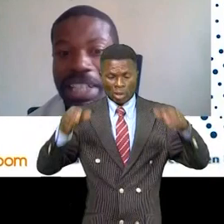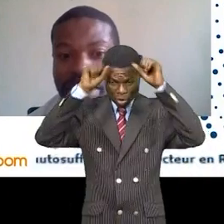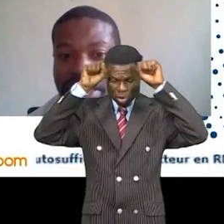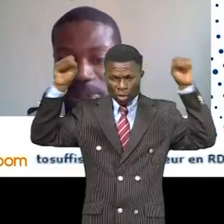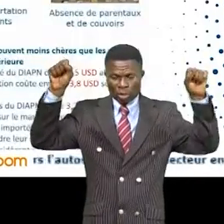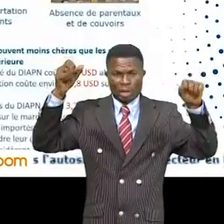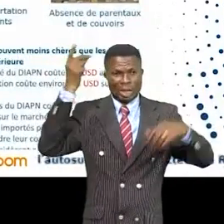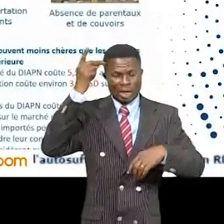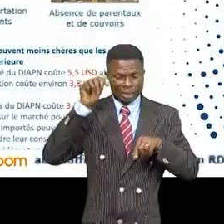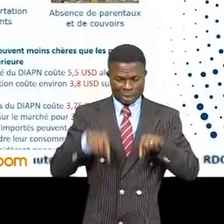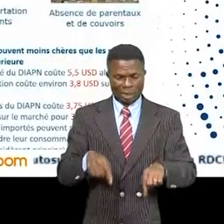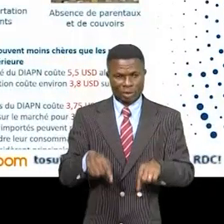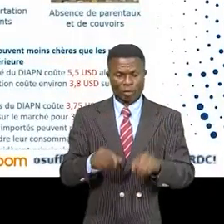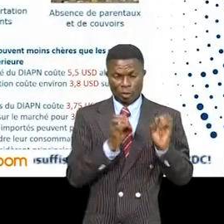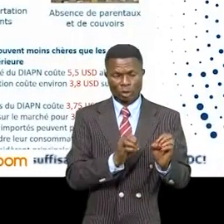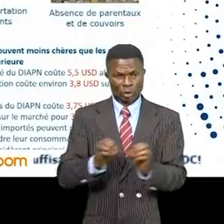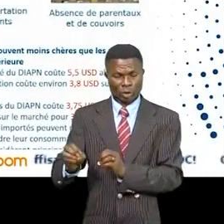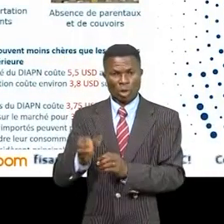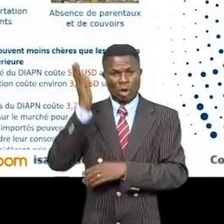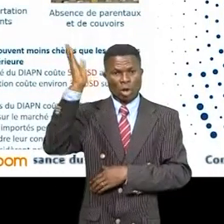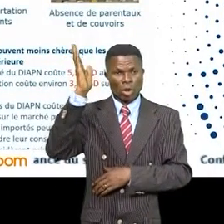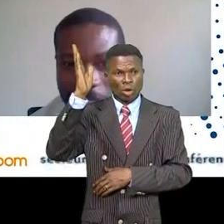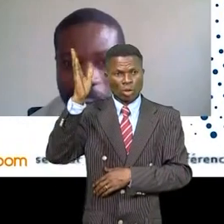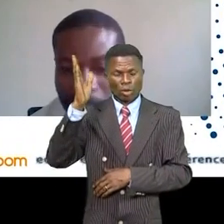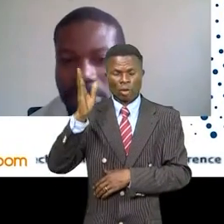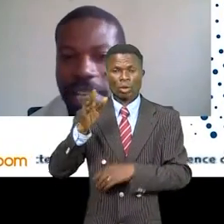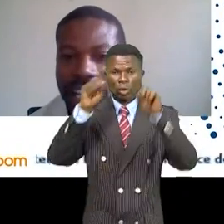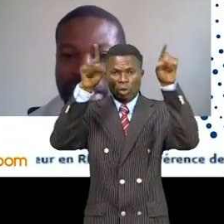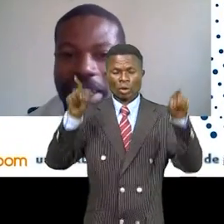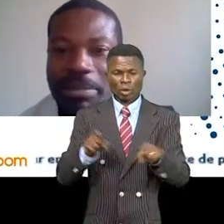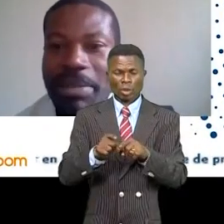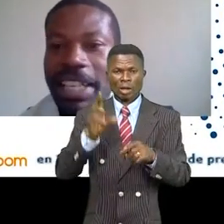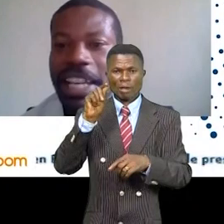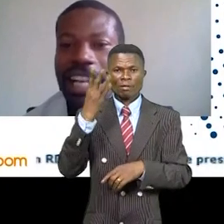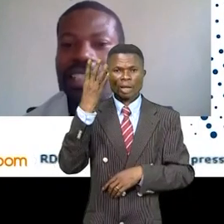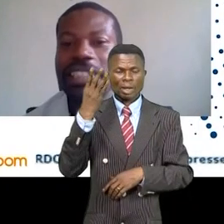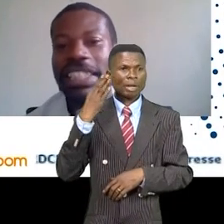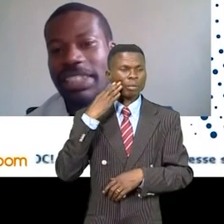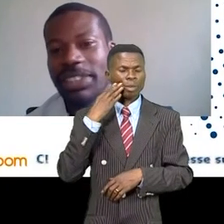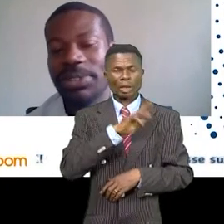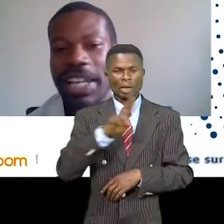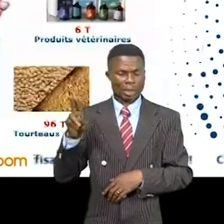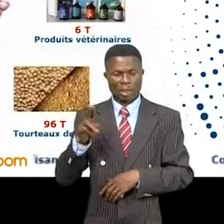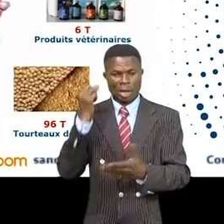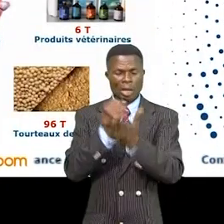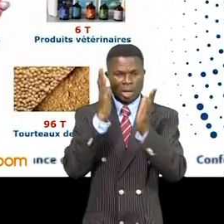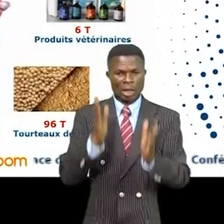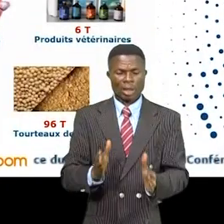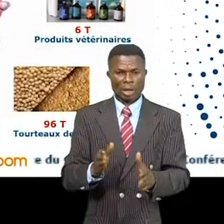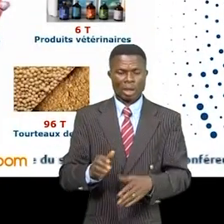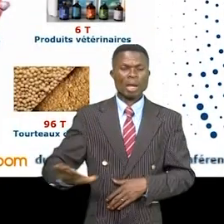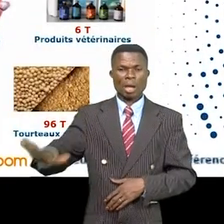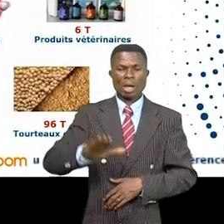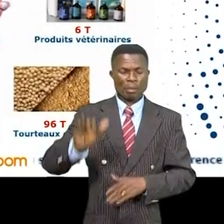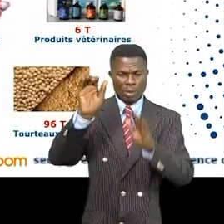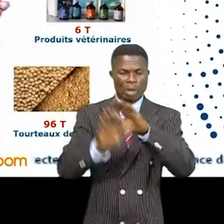à Kinshasa en organisant la conférence virtuelle le 24 mars 2021 prochain l'ambassade du Royaume des